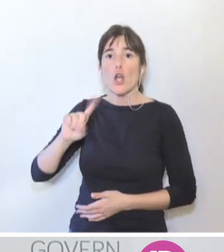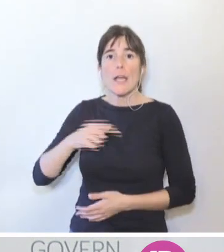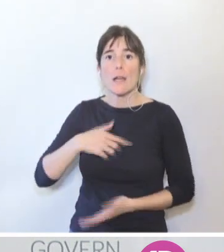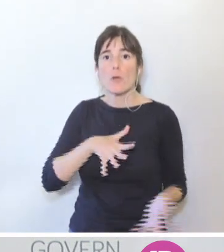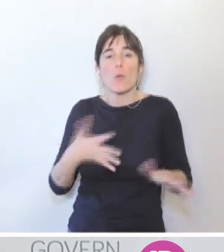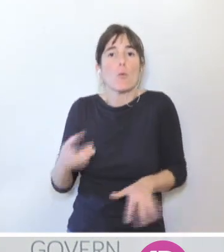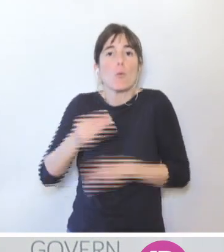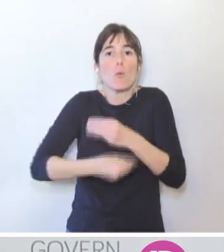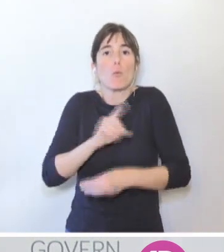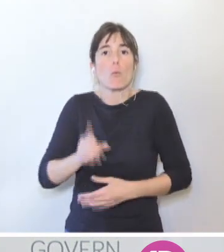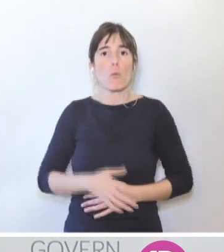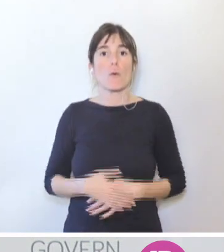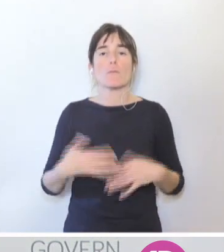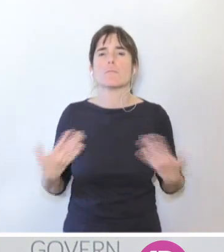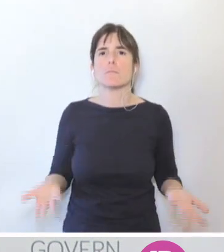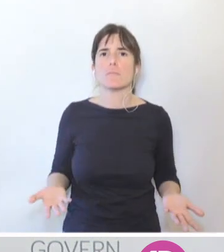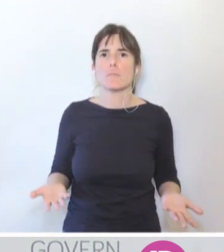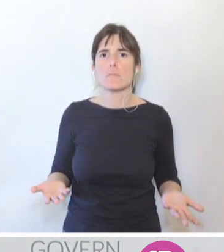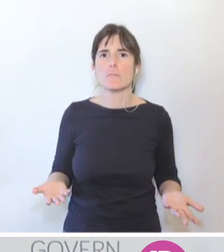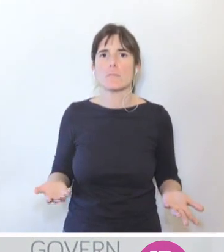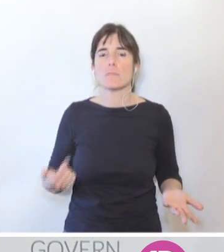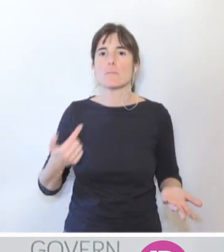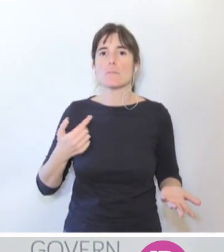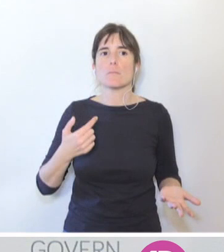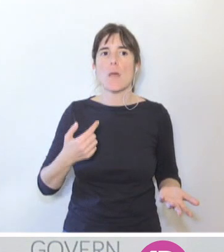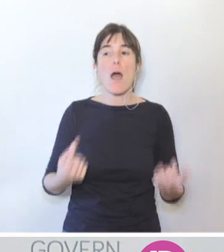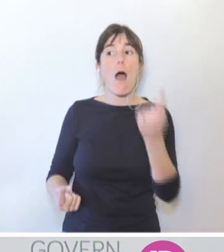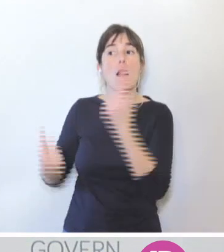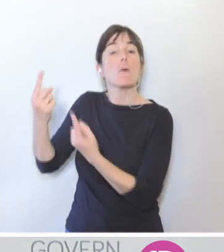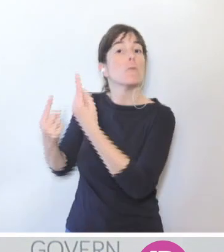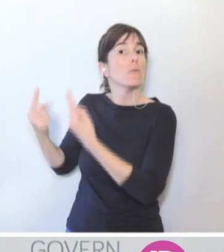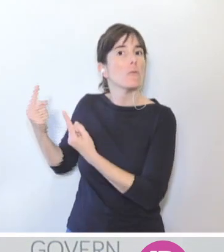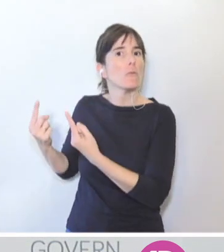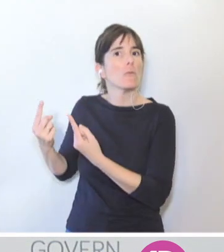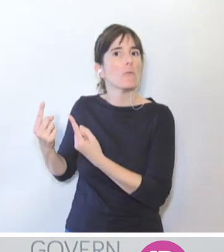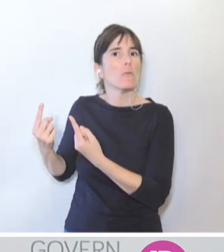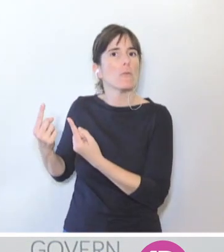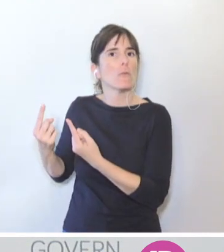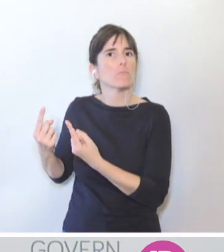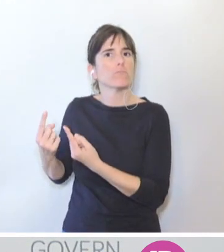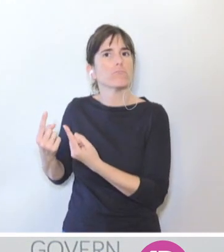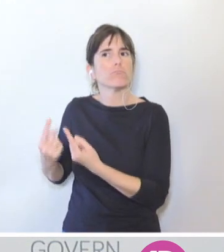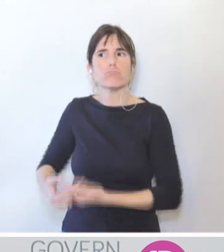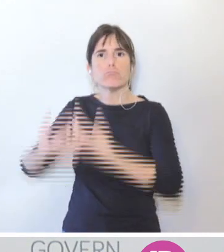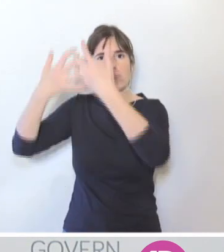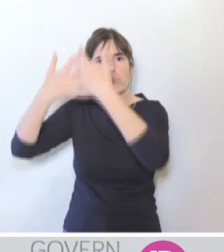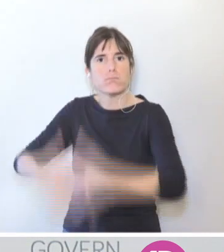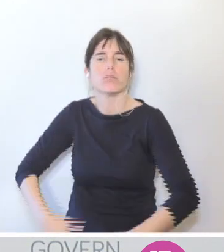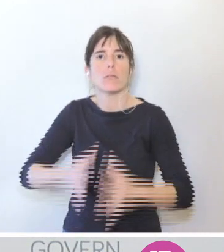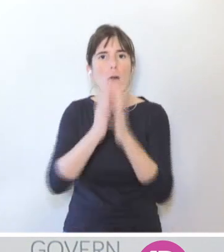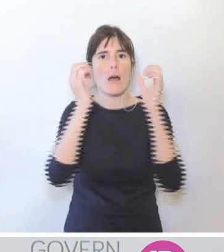sé exactament quins són els arguments que utilitzen alguns per oposar-se frontalment en aquest acord.